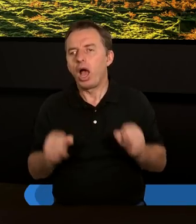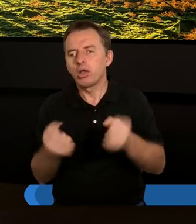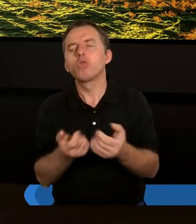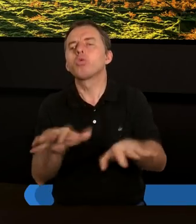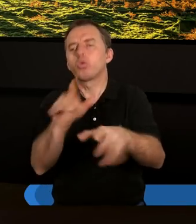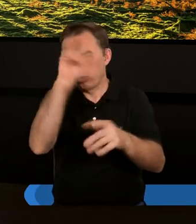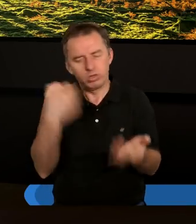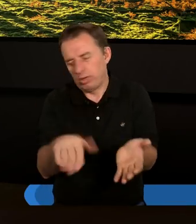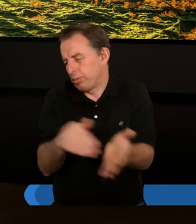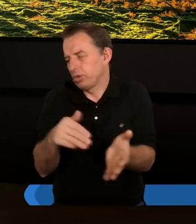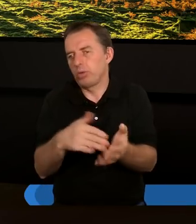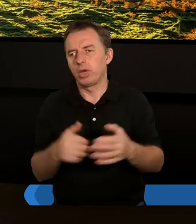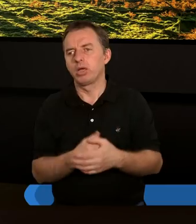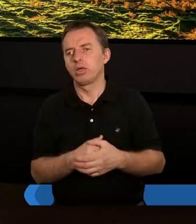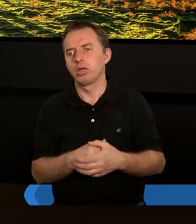angażuj w to wielu ludzi.